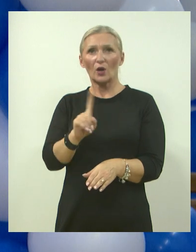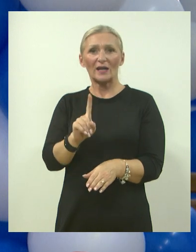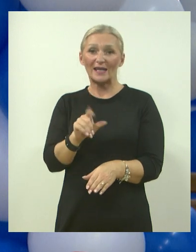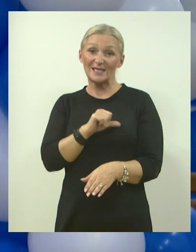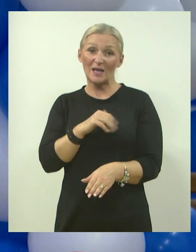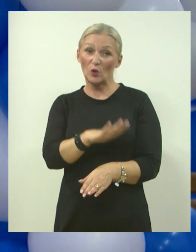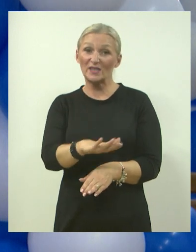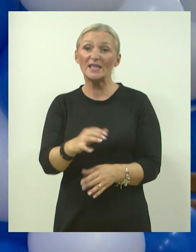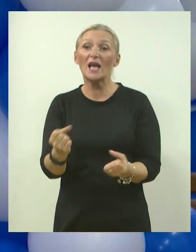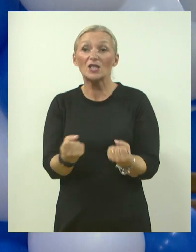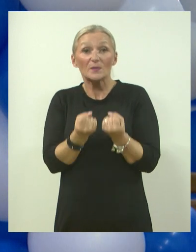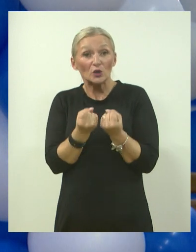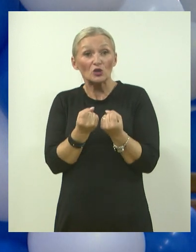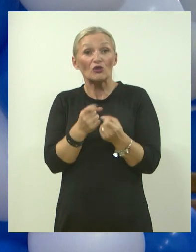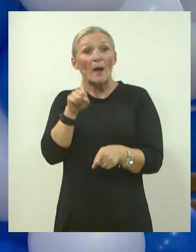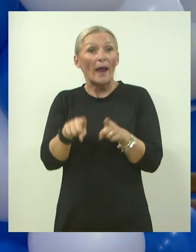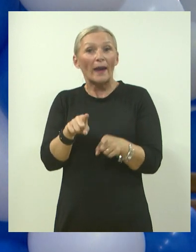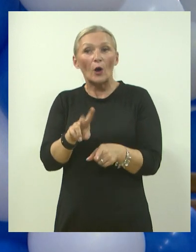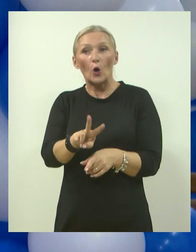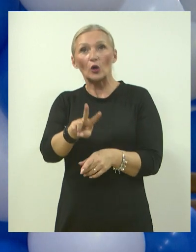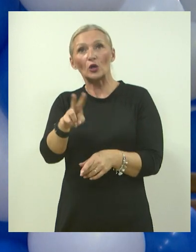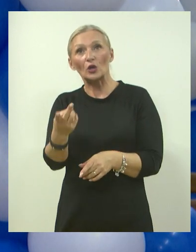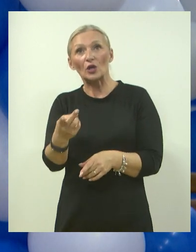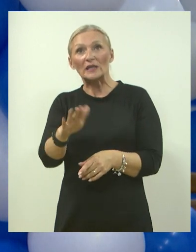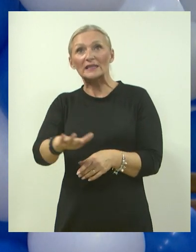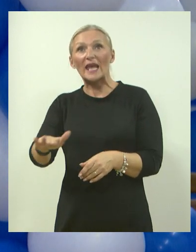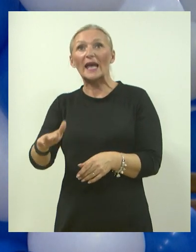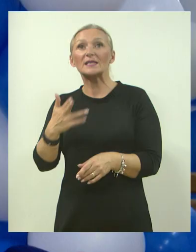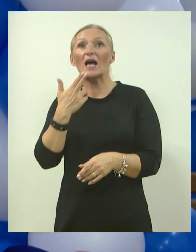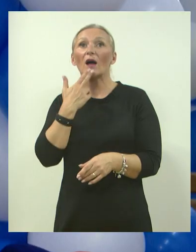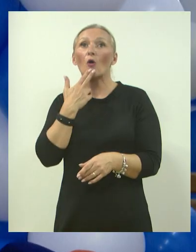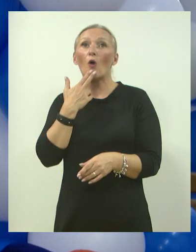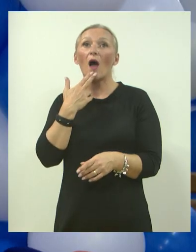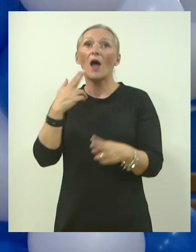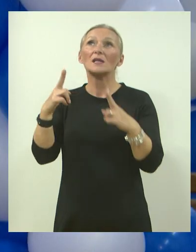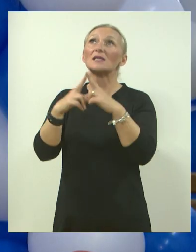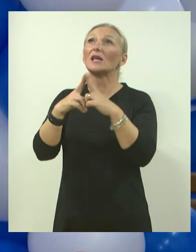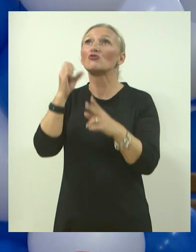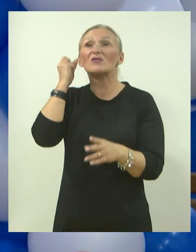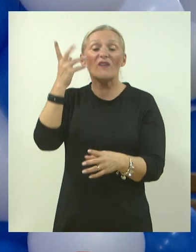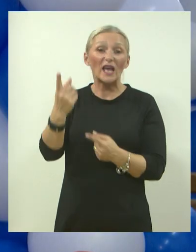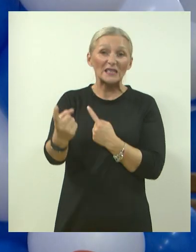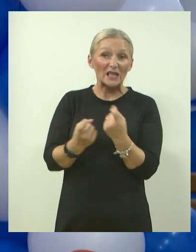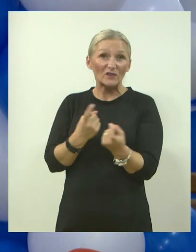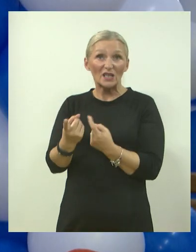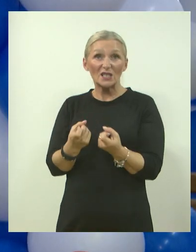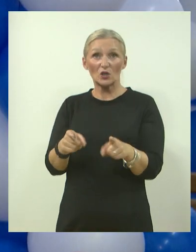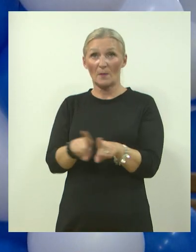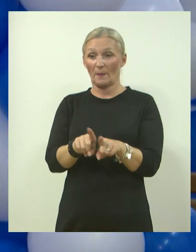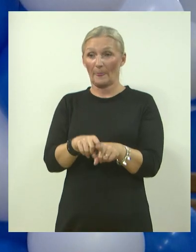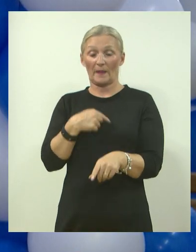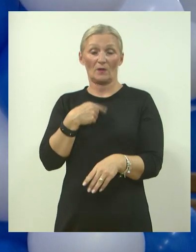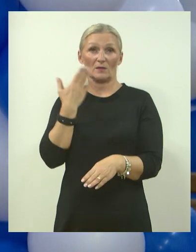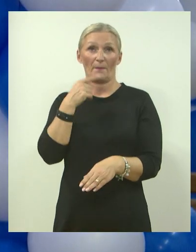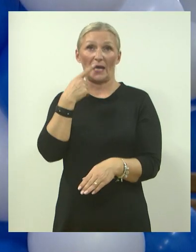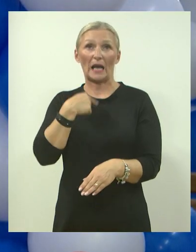samo o djeci s poteškoćama, radi se doslovce i o djeci u susretanju sa svakodnevnim izazovima. Kao što sam rekla